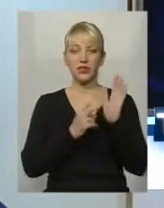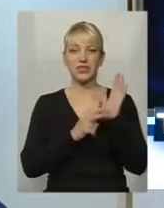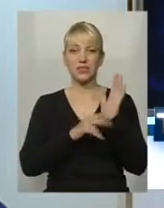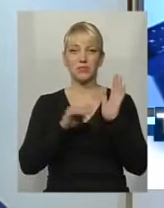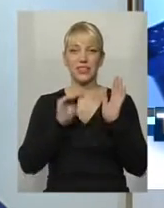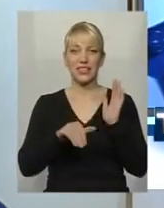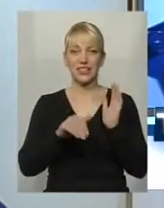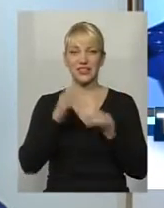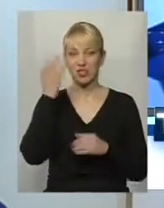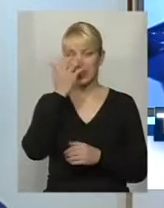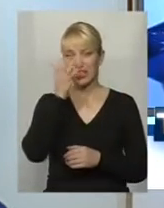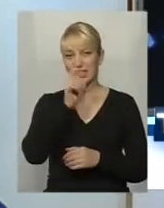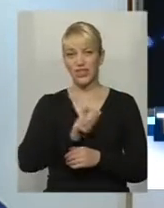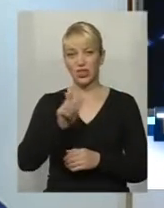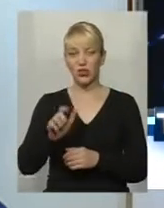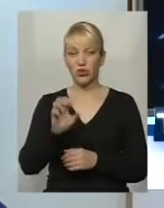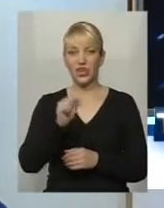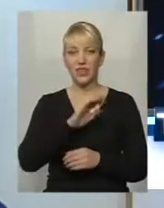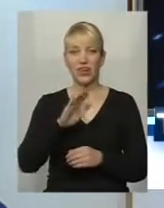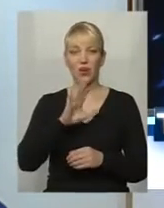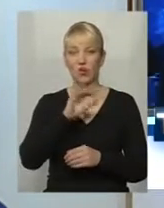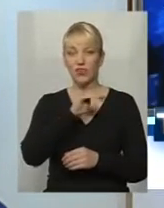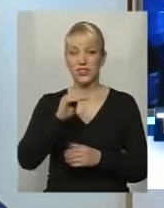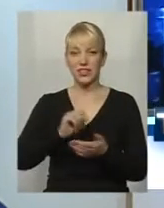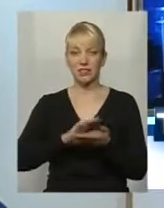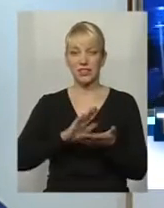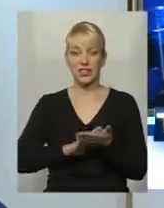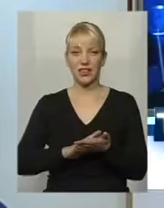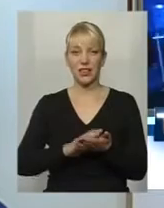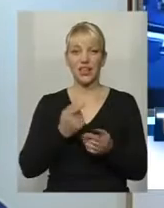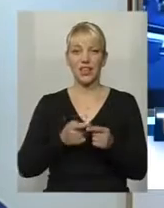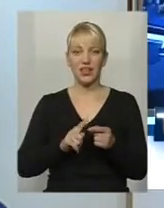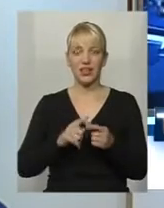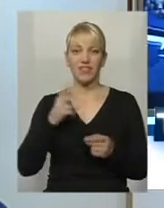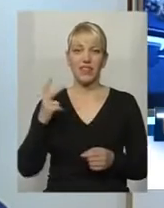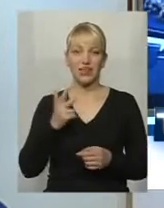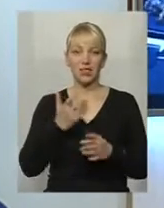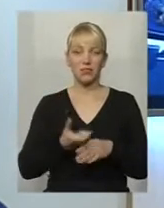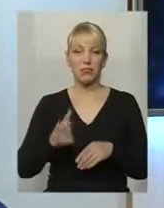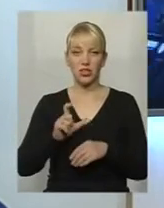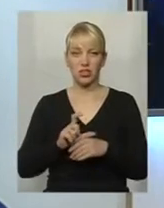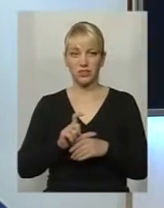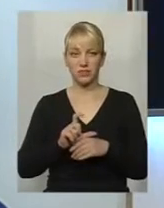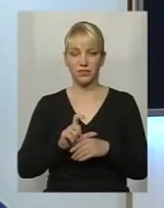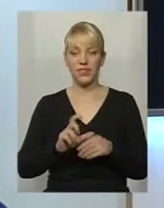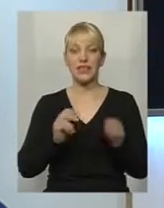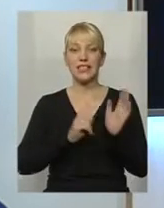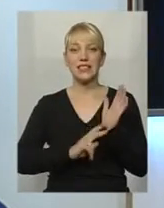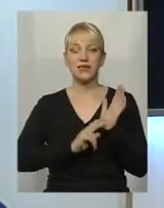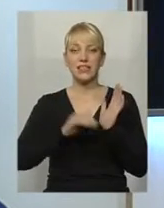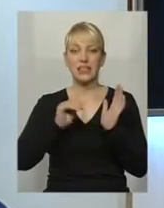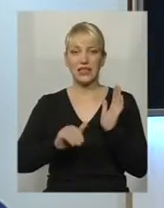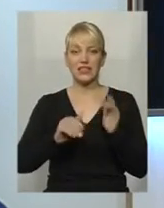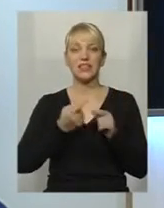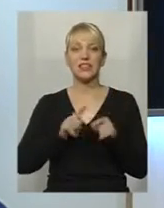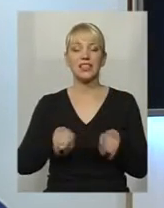незрячих людей, але за неофіційними даними їх утричі більше. Та і 70 тисяч це